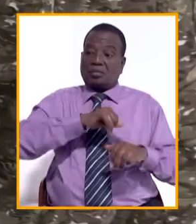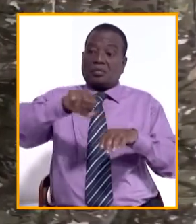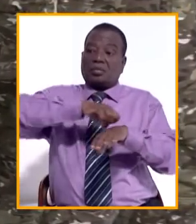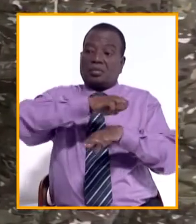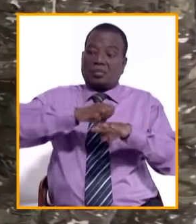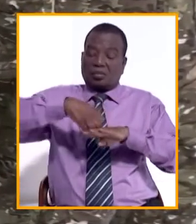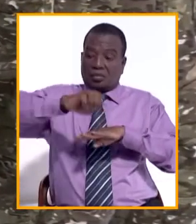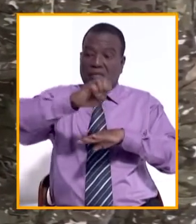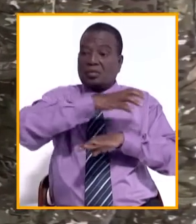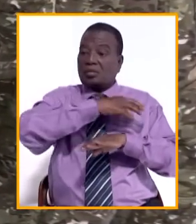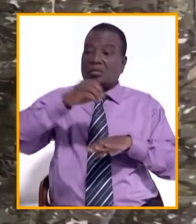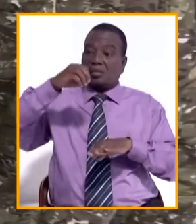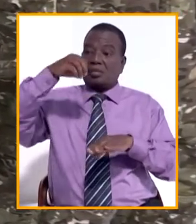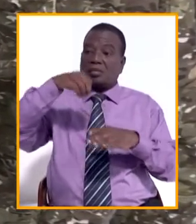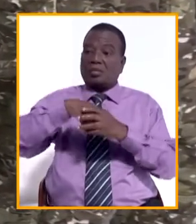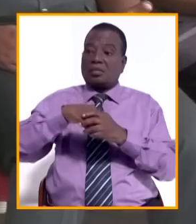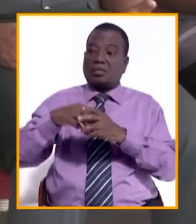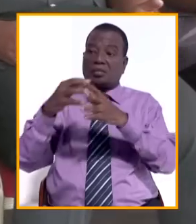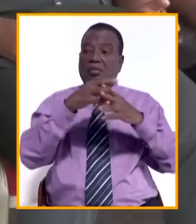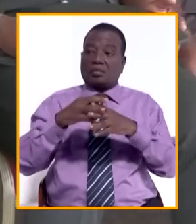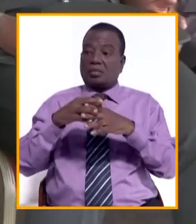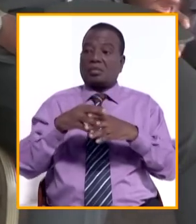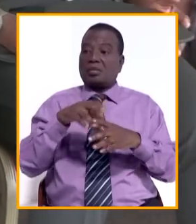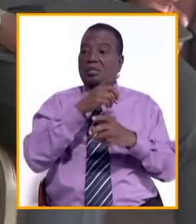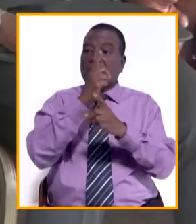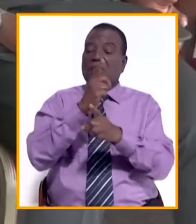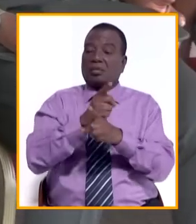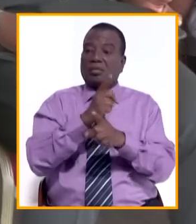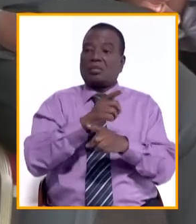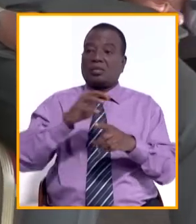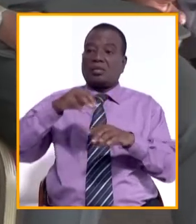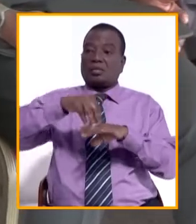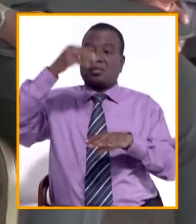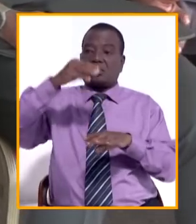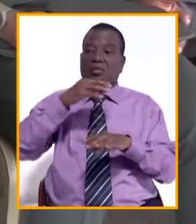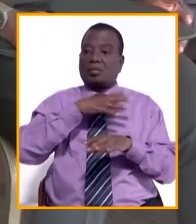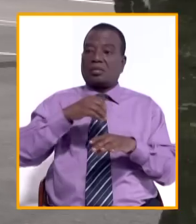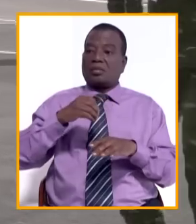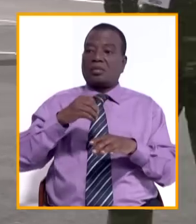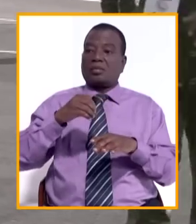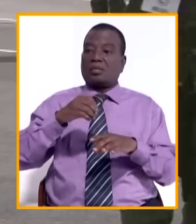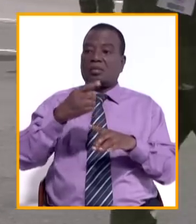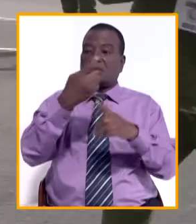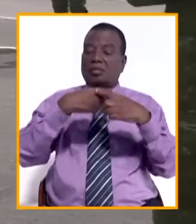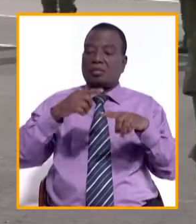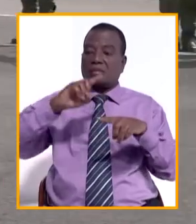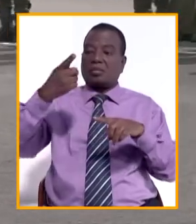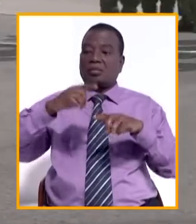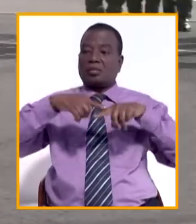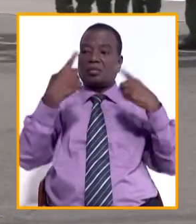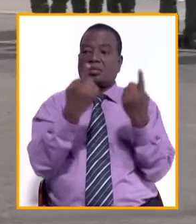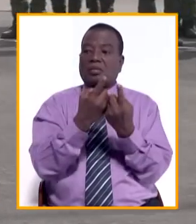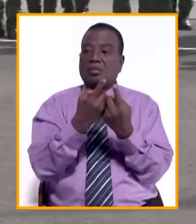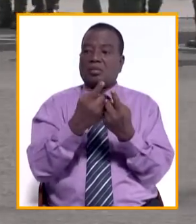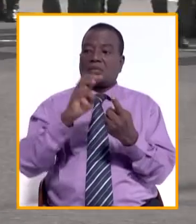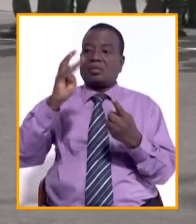la mission multidimensionnelle intégrée des Nations Unies pour la stabilisation au Mali, sont issus du premier bataillon pilote projetable, de